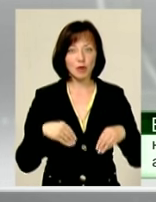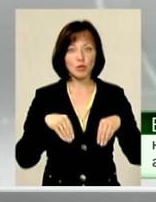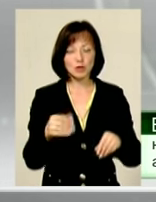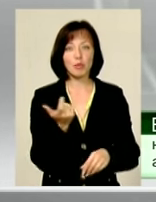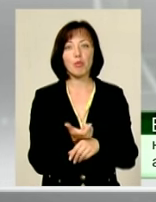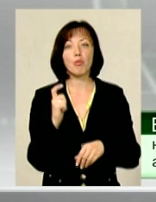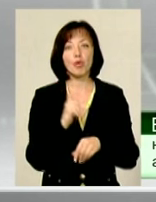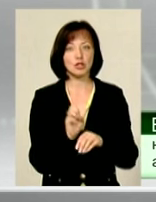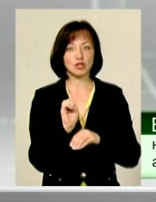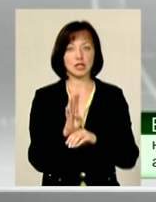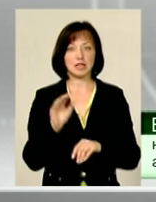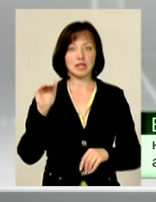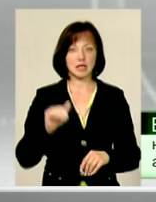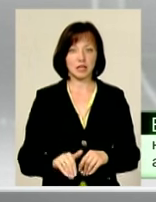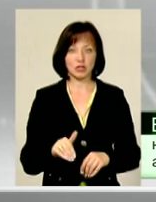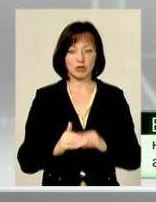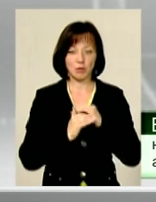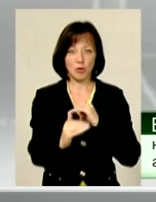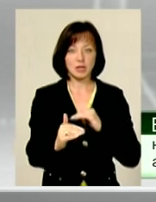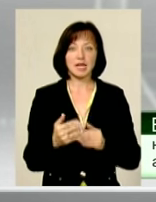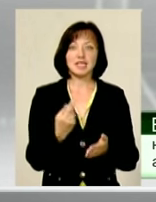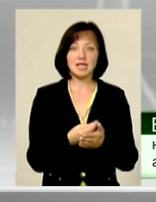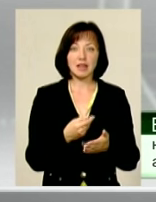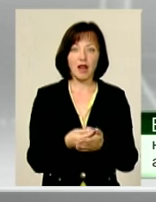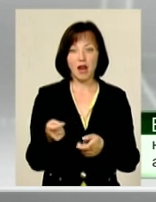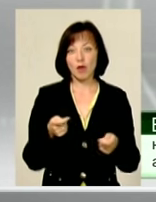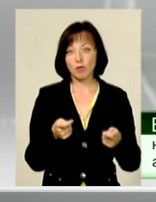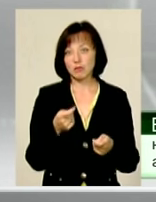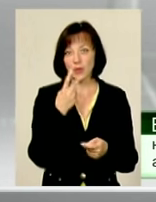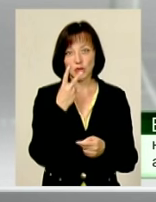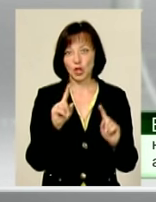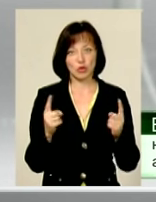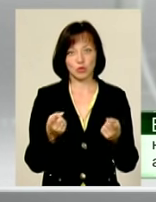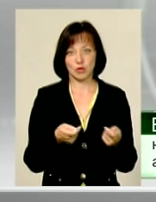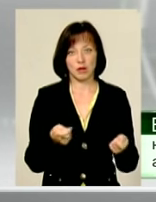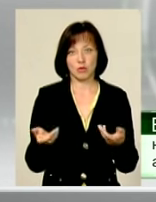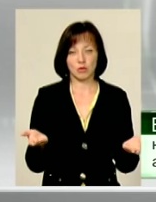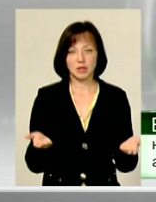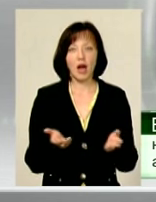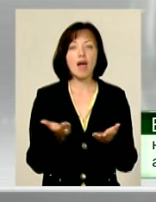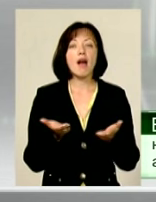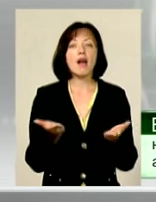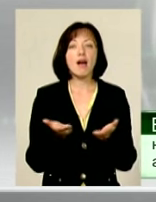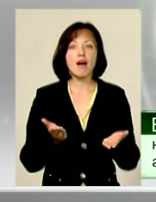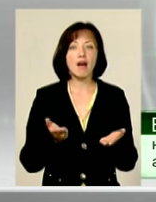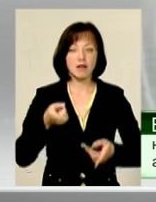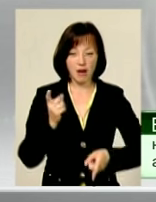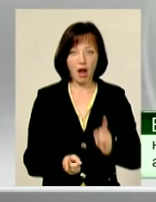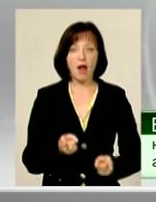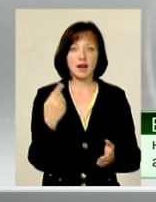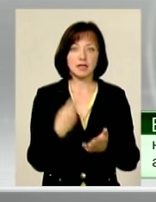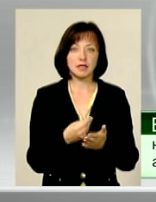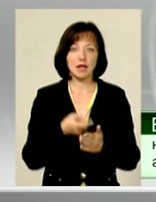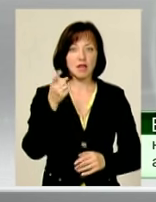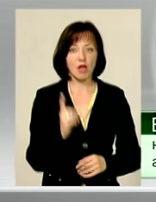понад 14 тисяч гектарів Ціна регулюється, бачу, що не дуже вона регулюється А яка реальна ціна, на ваш погляд, за